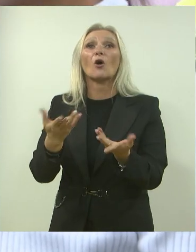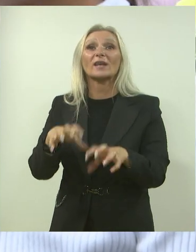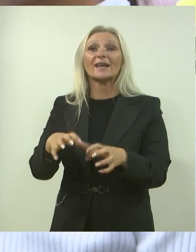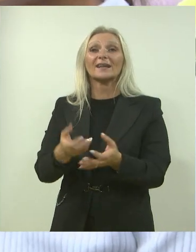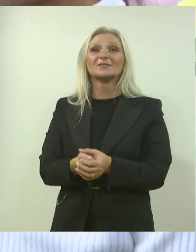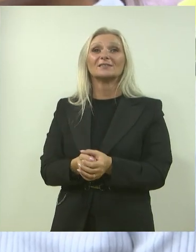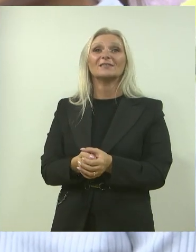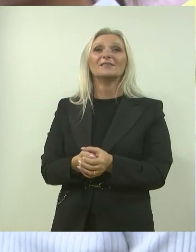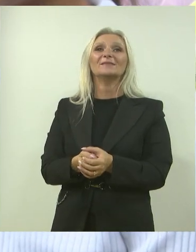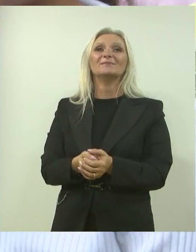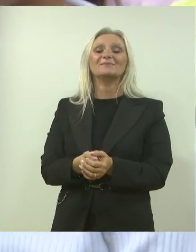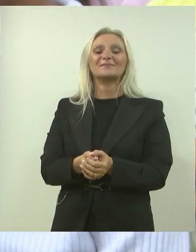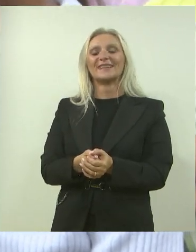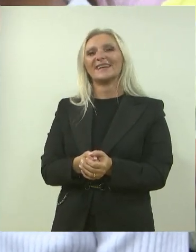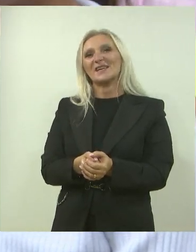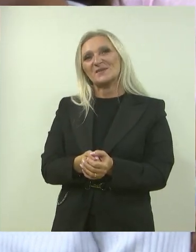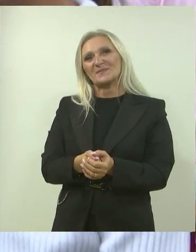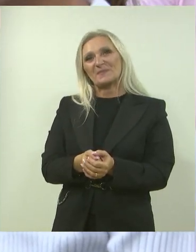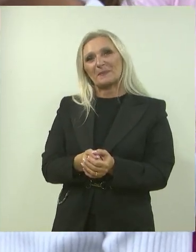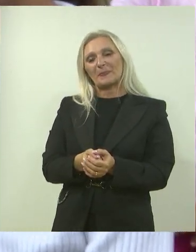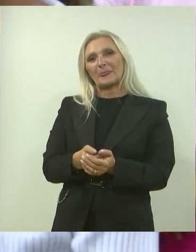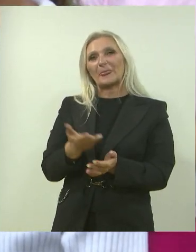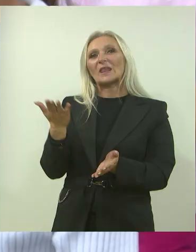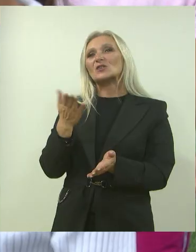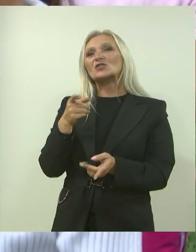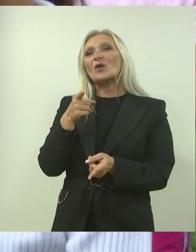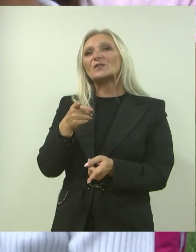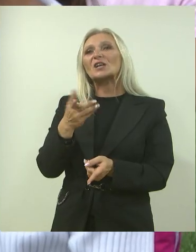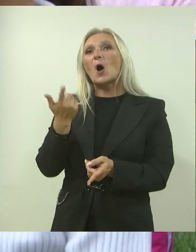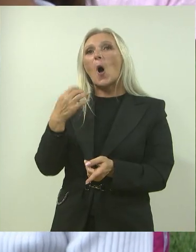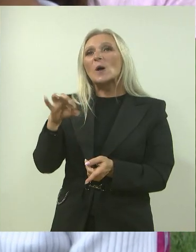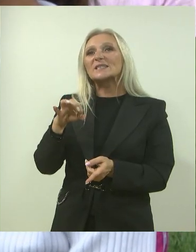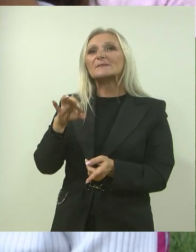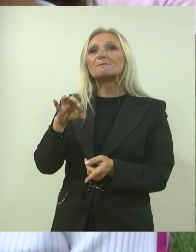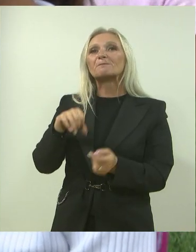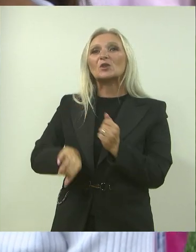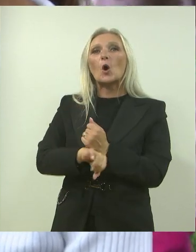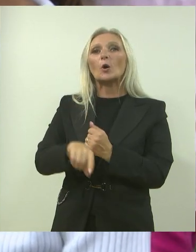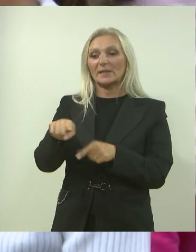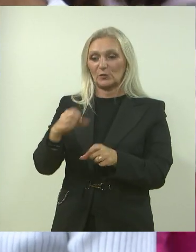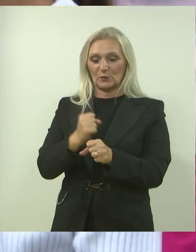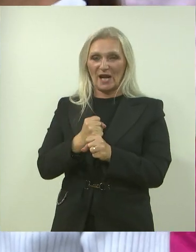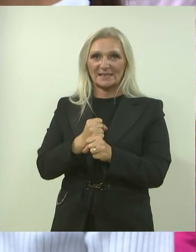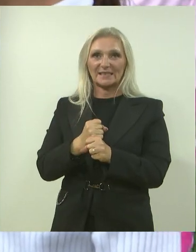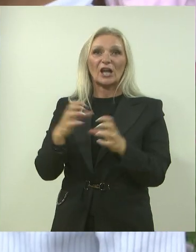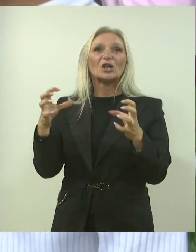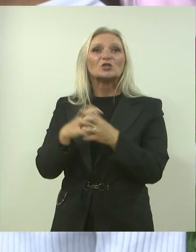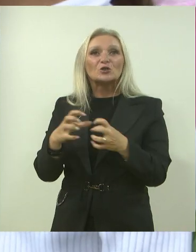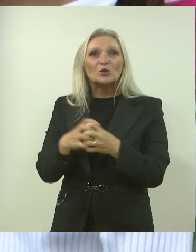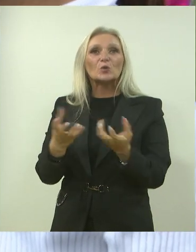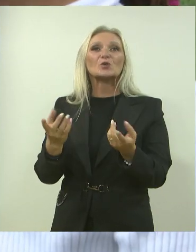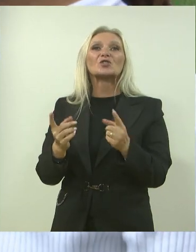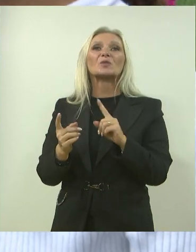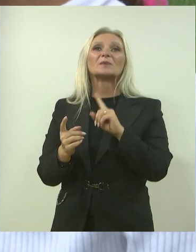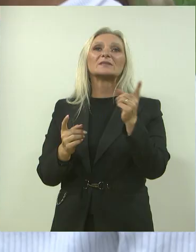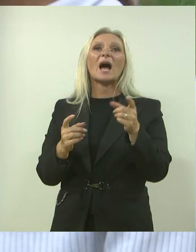Dobro. Dajte vi meni lijepo recite, kaj vi osim nogometa tu sve radite, jel se družite? Da, družimo sve, pićemo tam